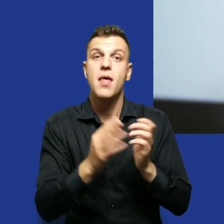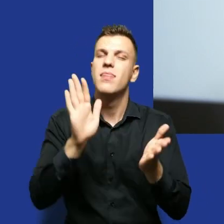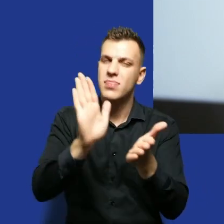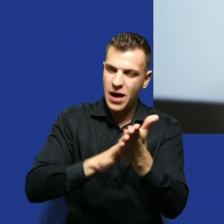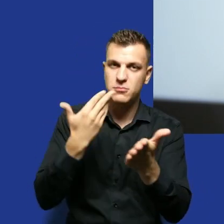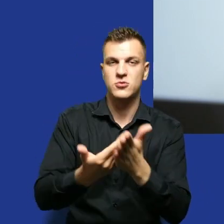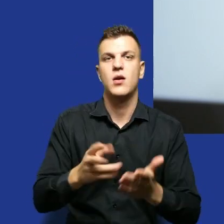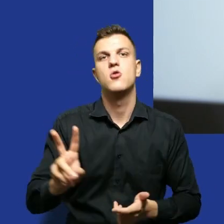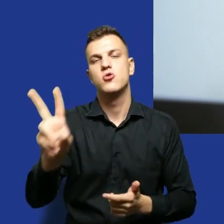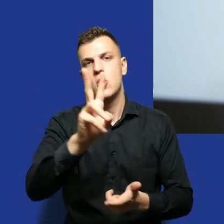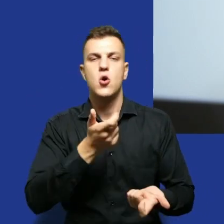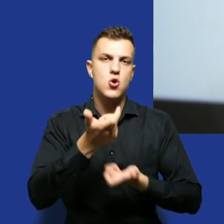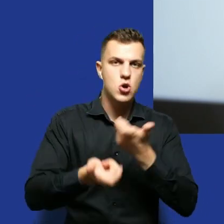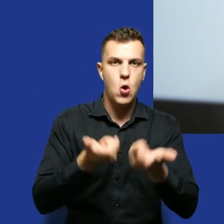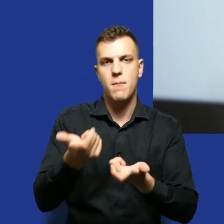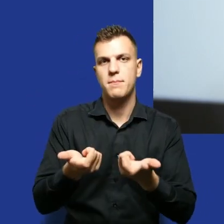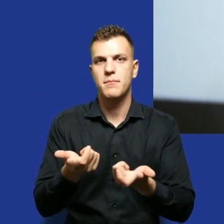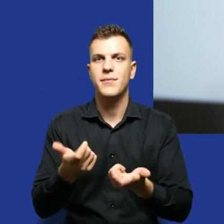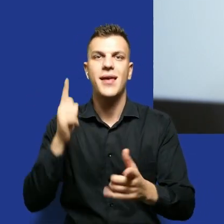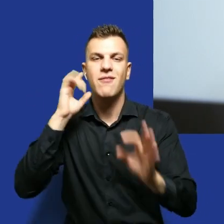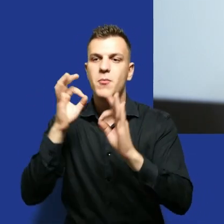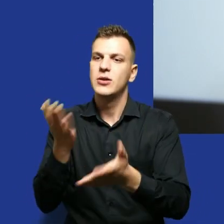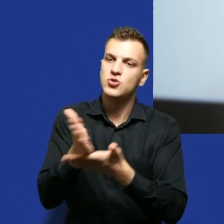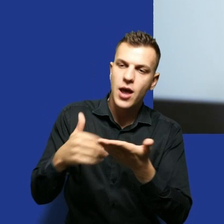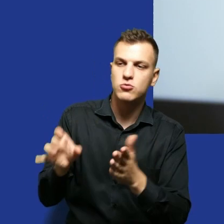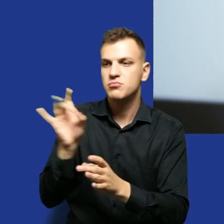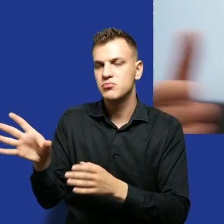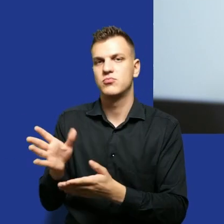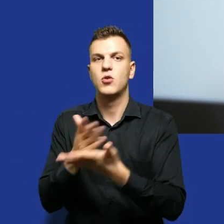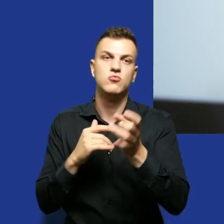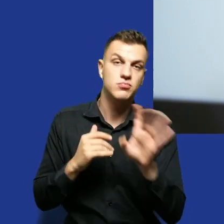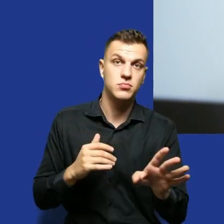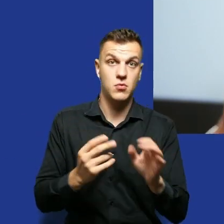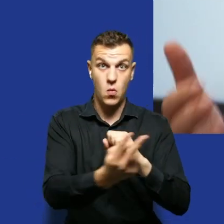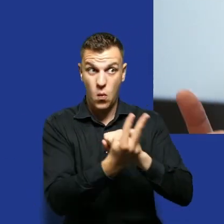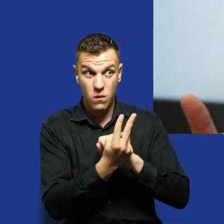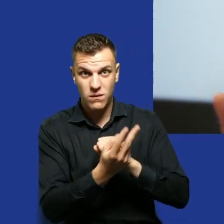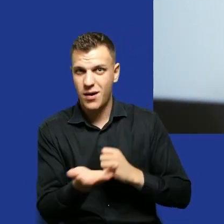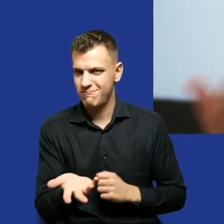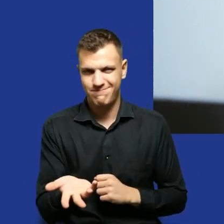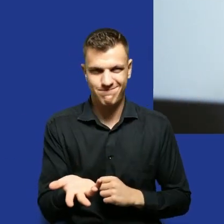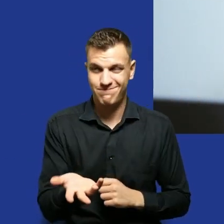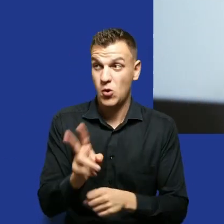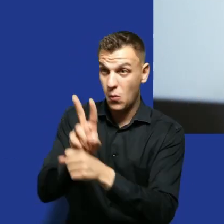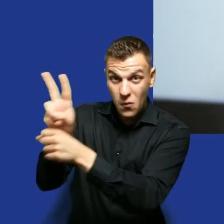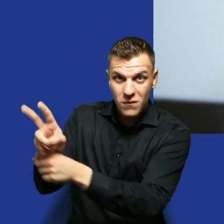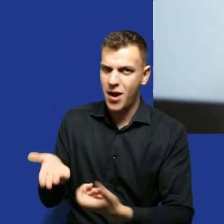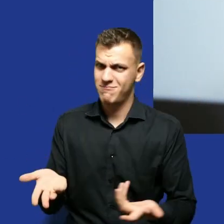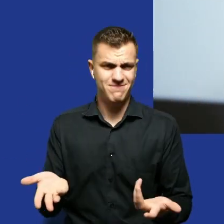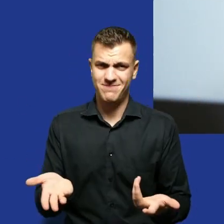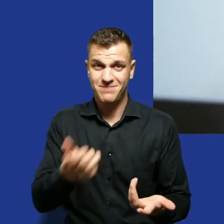manipuluje informacjami, którym wycina coś, no to jest jakby tą wiarygodność na dłuższą metę traci i traci, czy powinien stracić